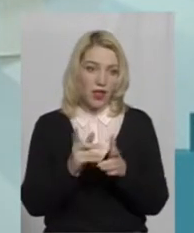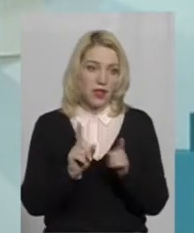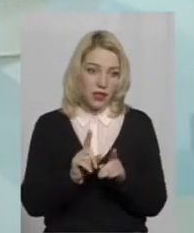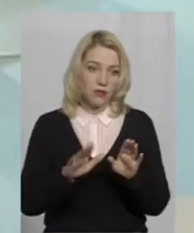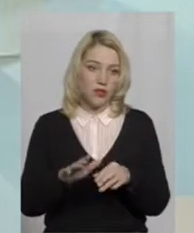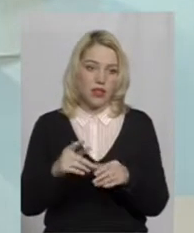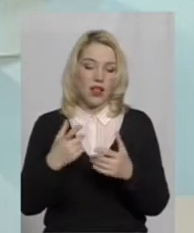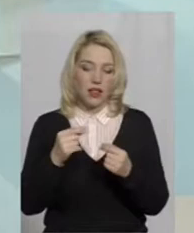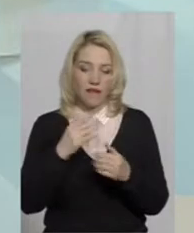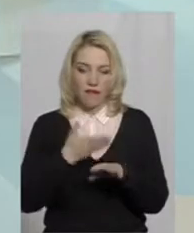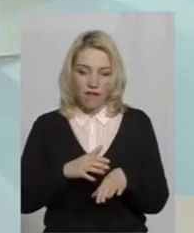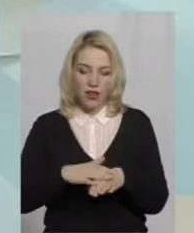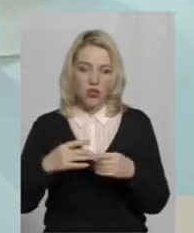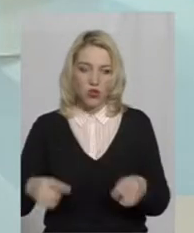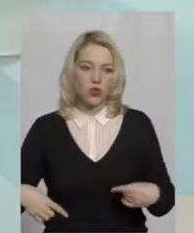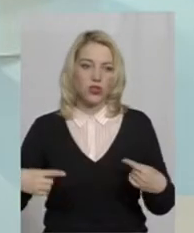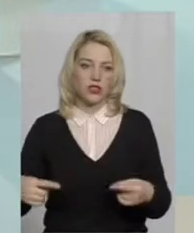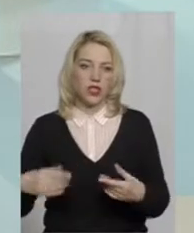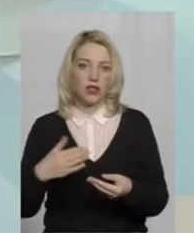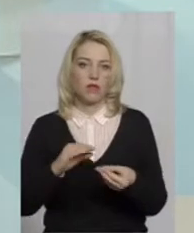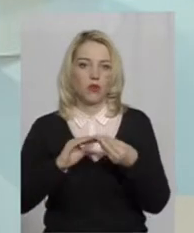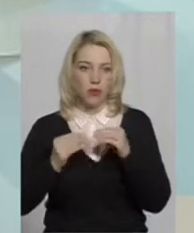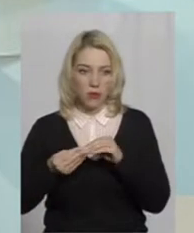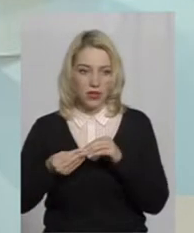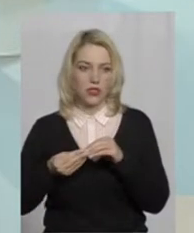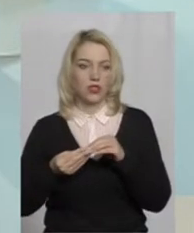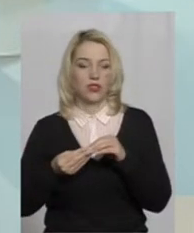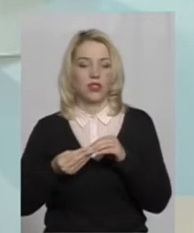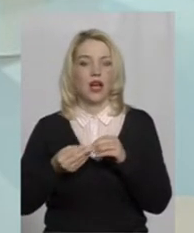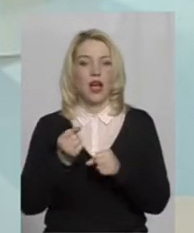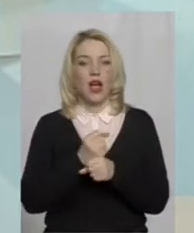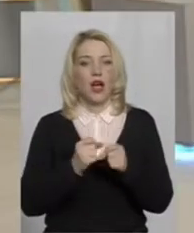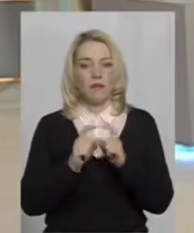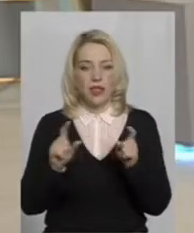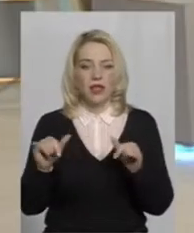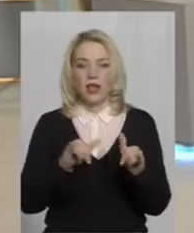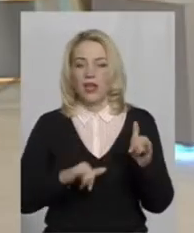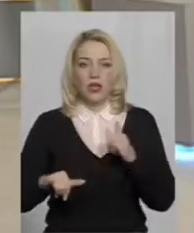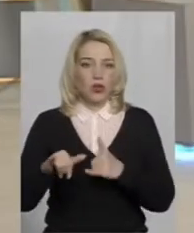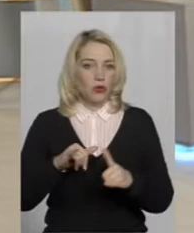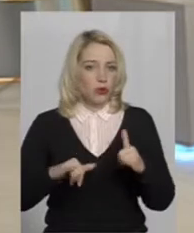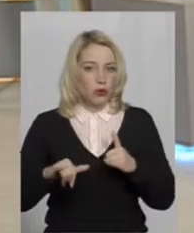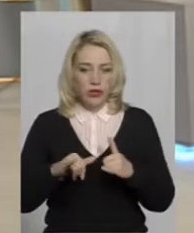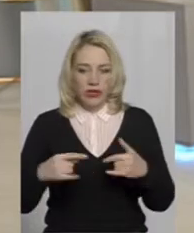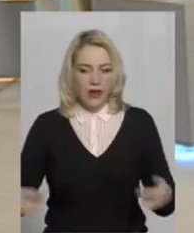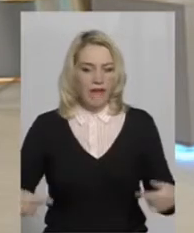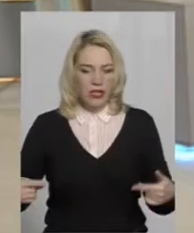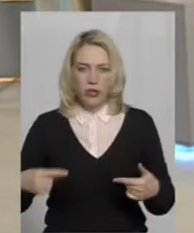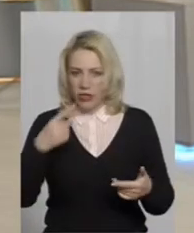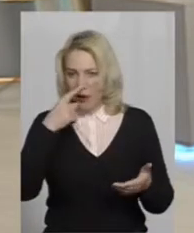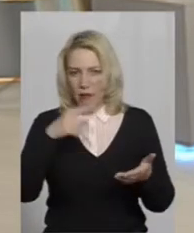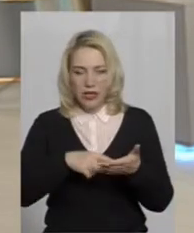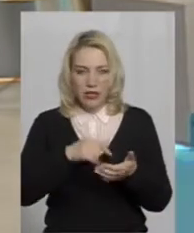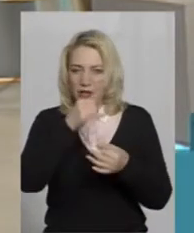яких важко дістатися. Є проблематичні, скажімо так, аптеки, куди візочинку попасти